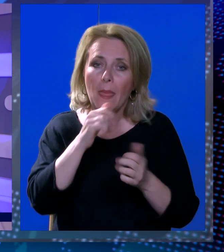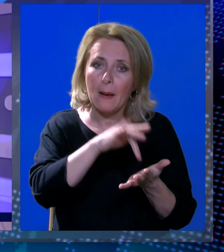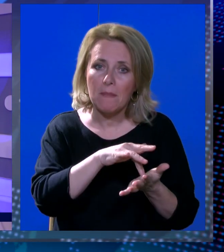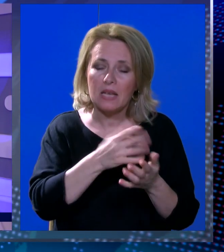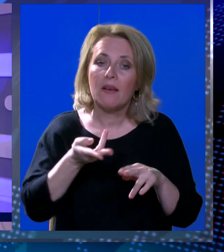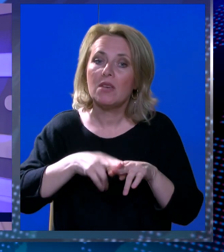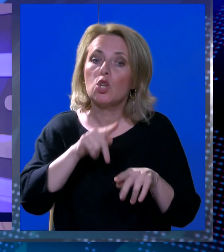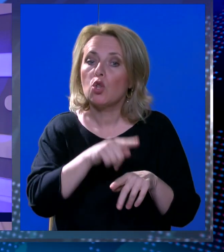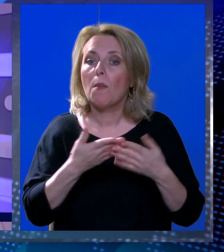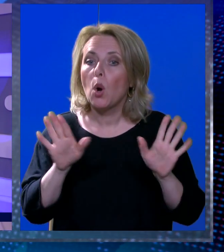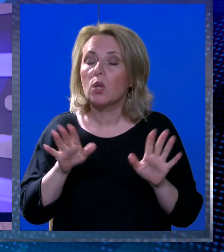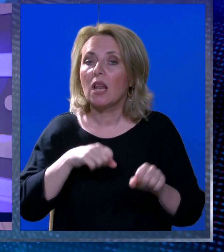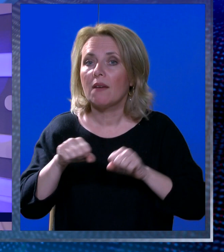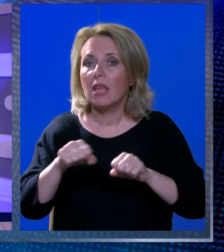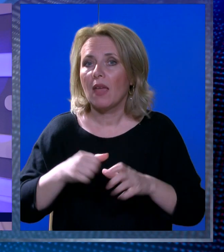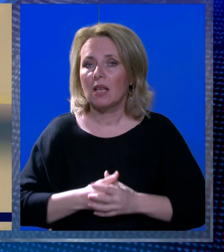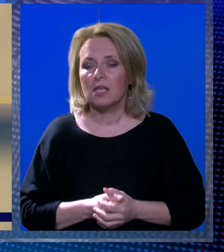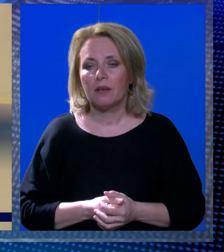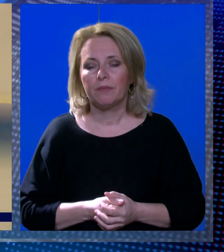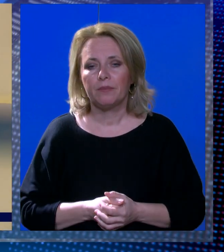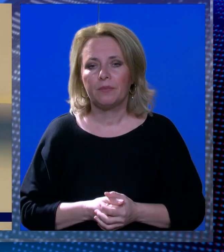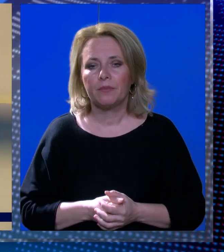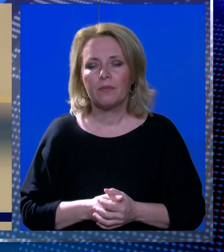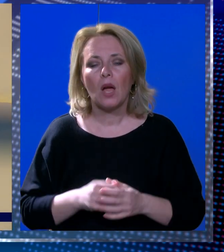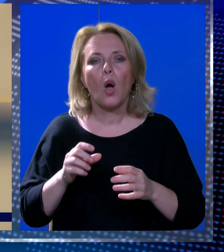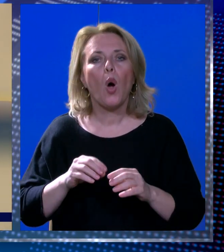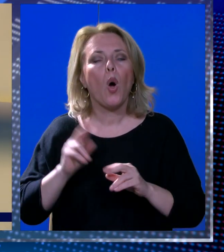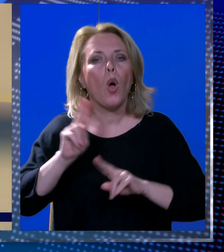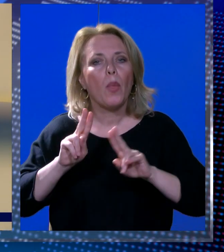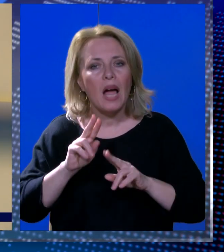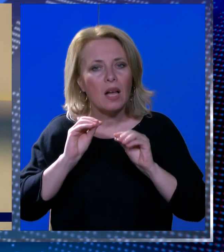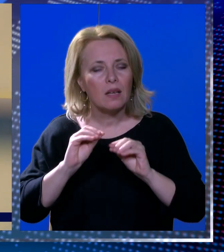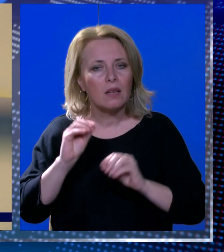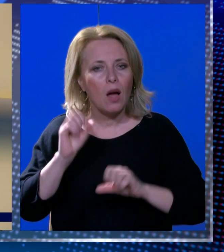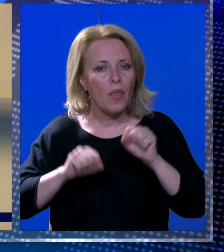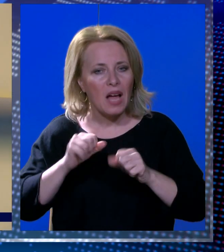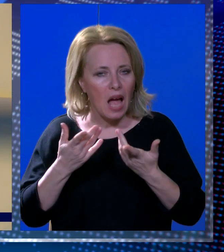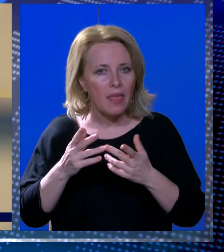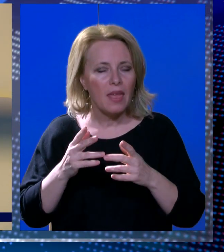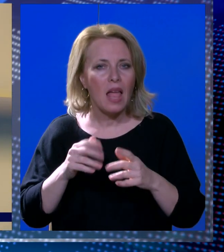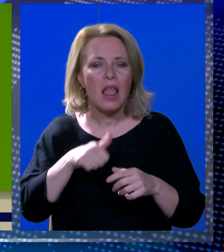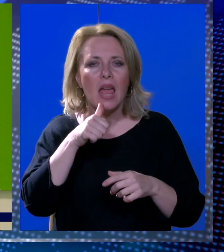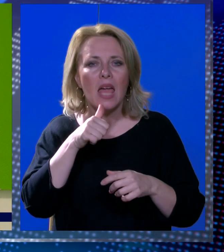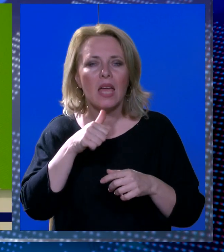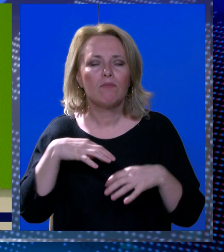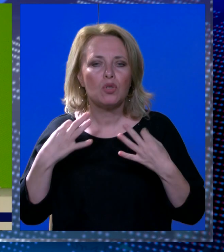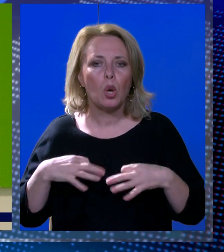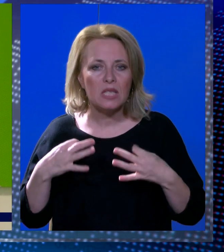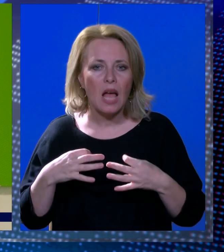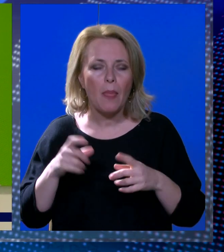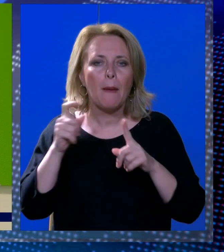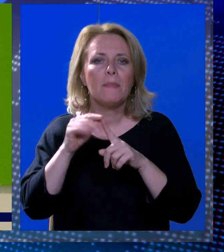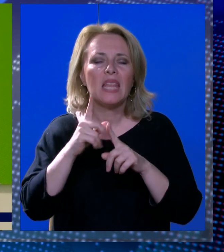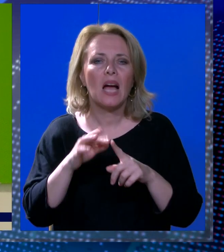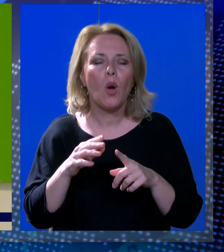otkrila nam je ravnateljica Dijena Brkić. Odgajetelj ili odgajateljica, stručni suradnik, odnosno socijalni